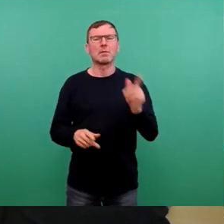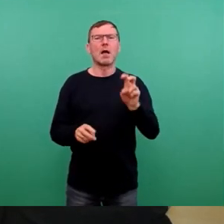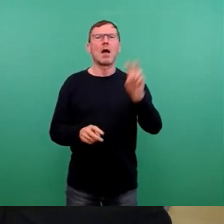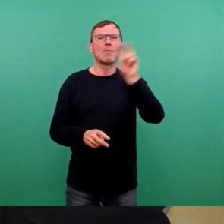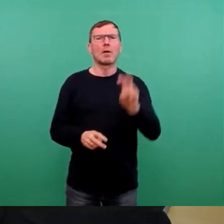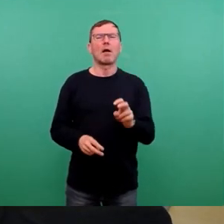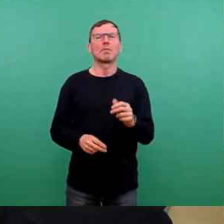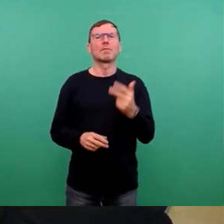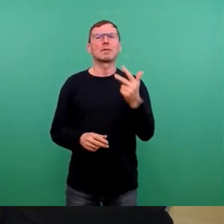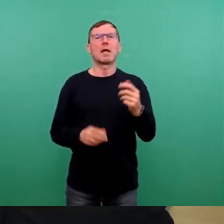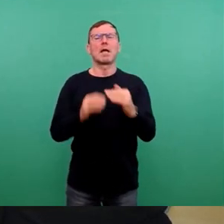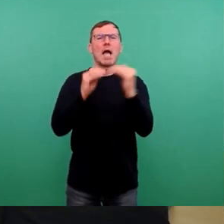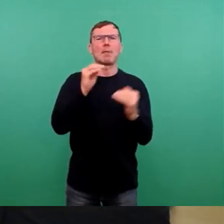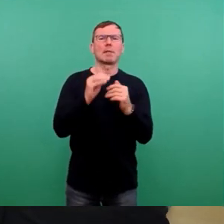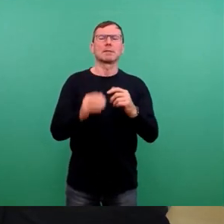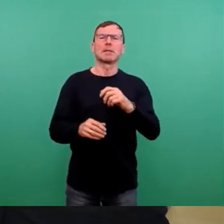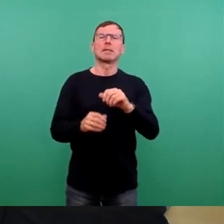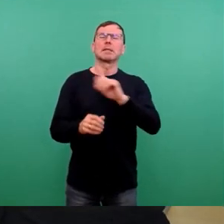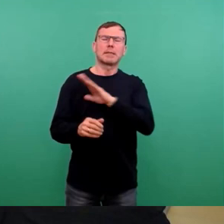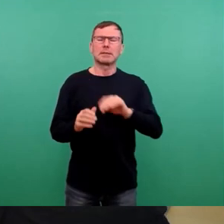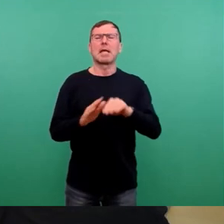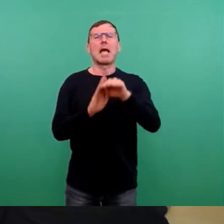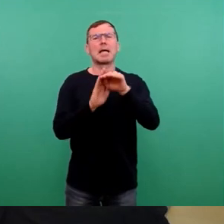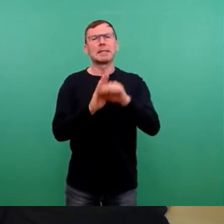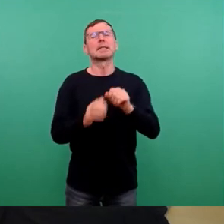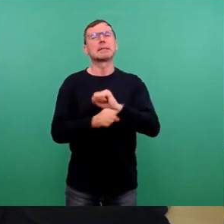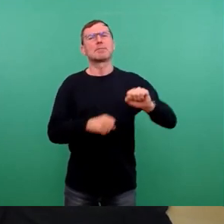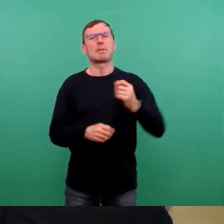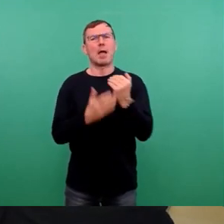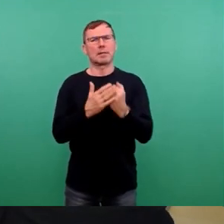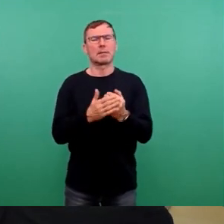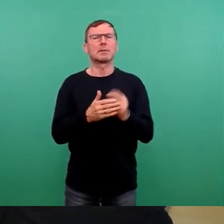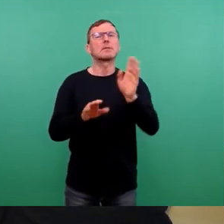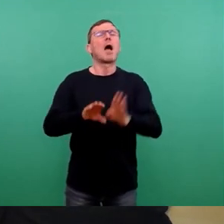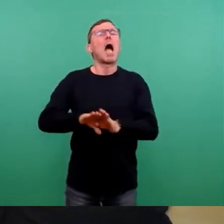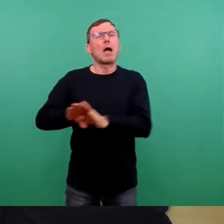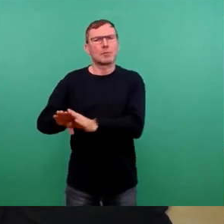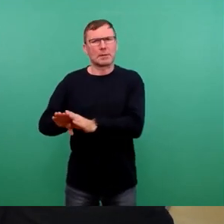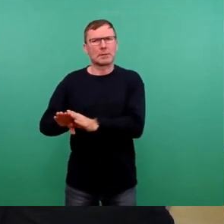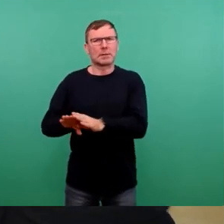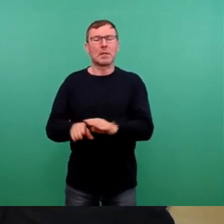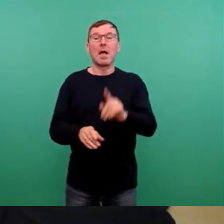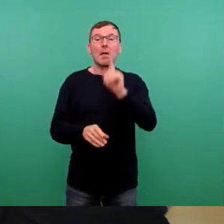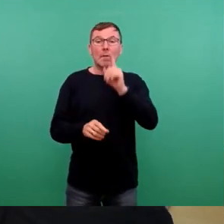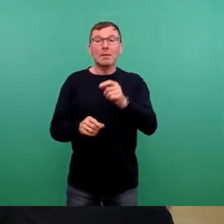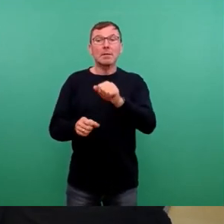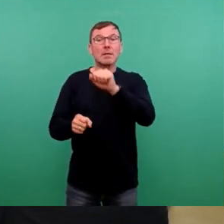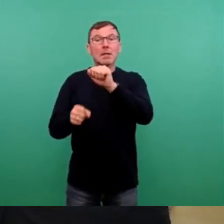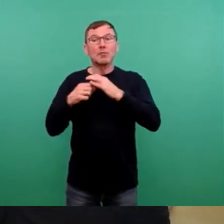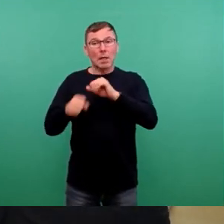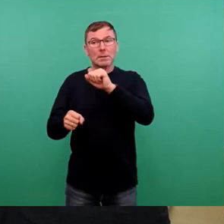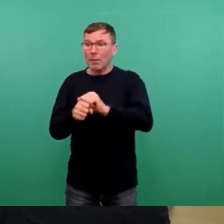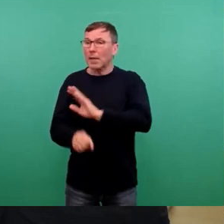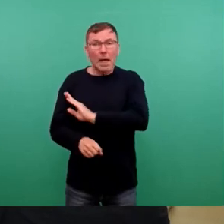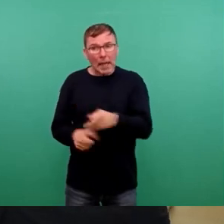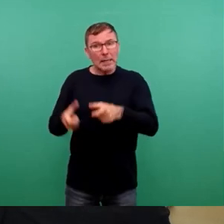3 Sächsisches Disziplinargesetz ausgesetzt. Soweit durch das Amt für Gesundheit und Prävention keine Sanktionen erfolgen, wird über den